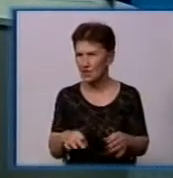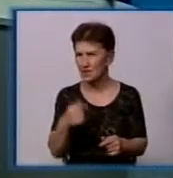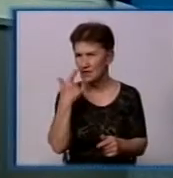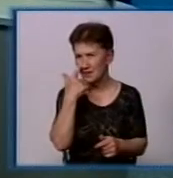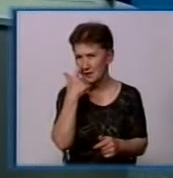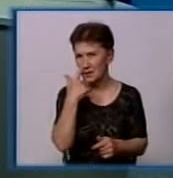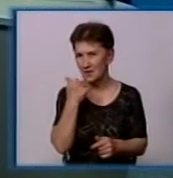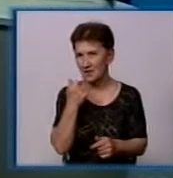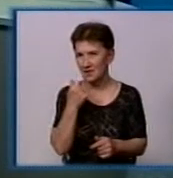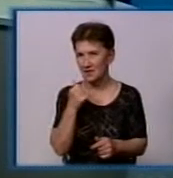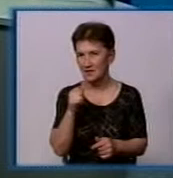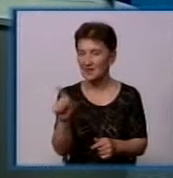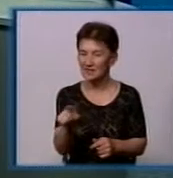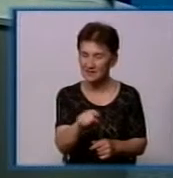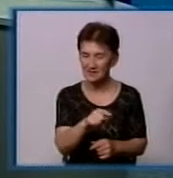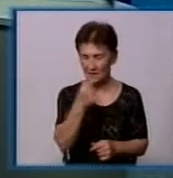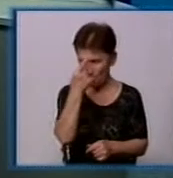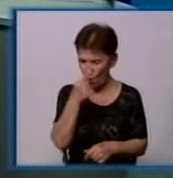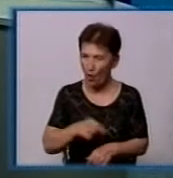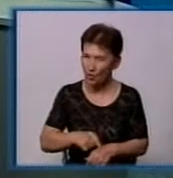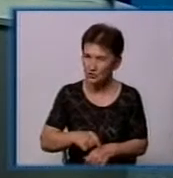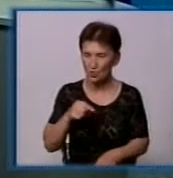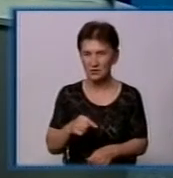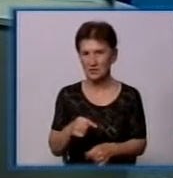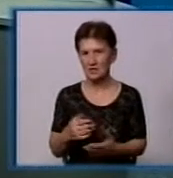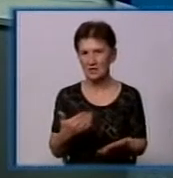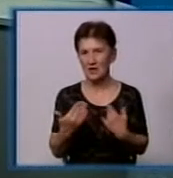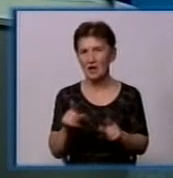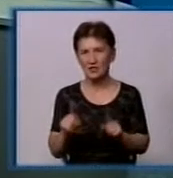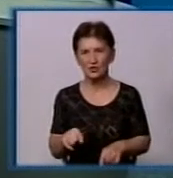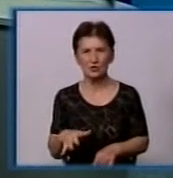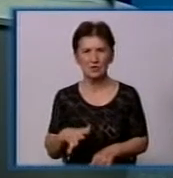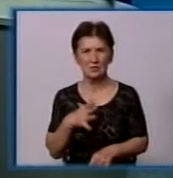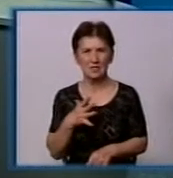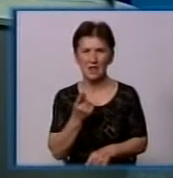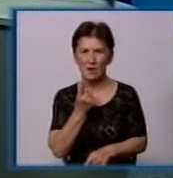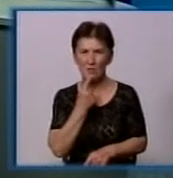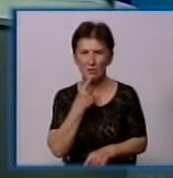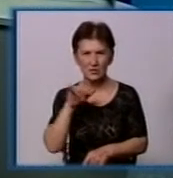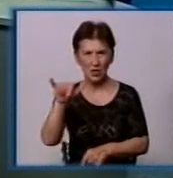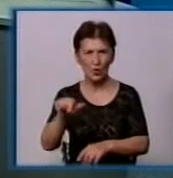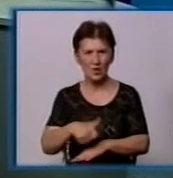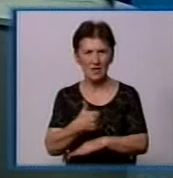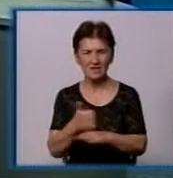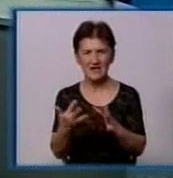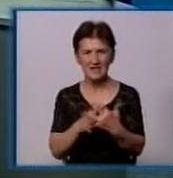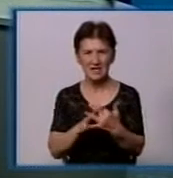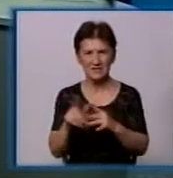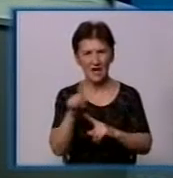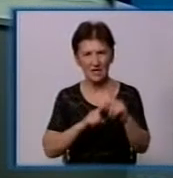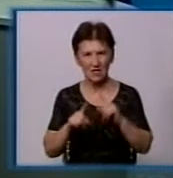Они... Да, там дети осознанно подошли к этому вопросу. Была даже попытка у главы Синрады о том, чтобы